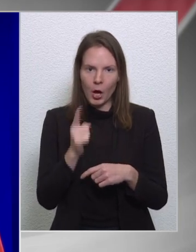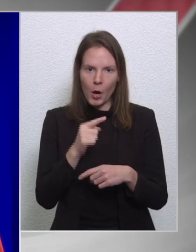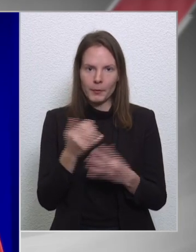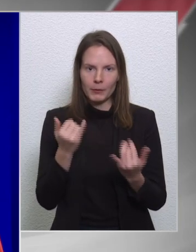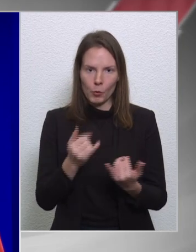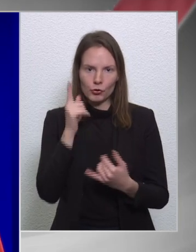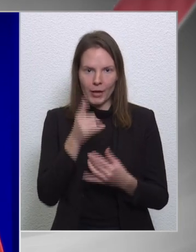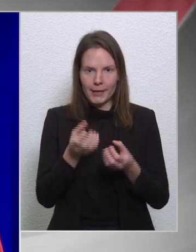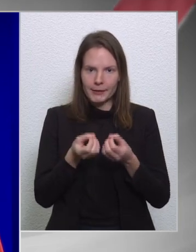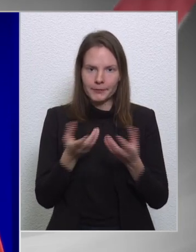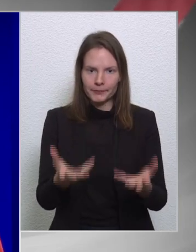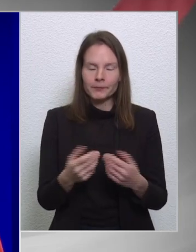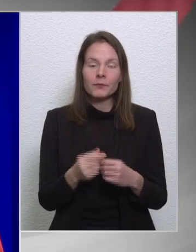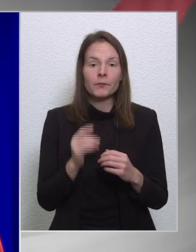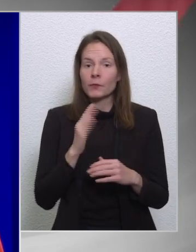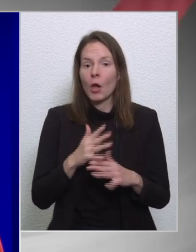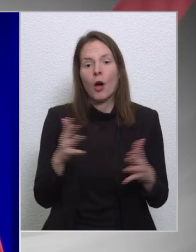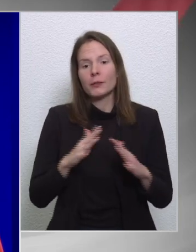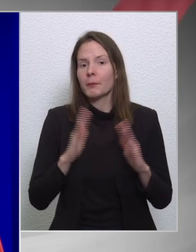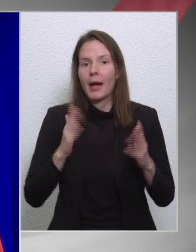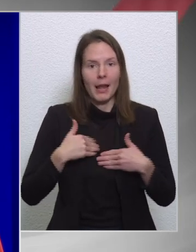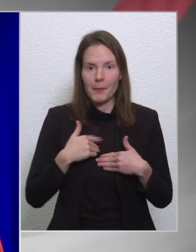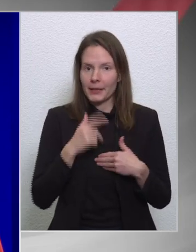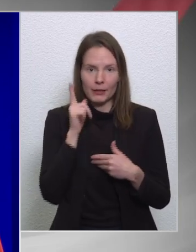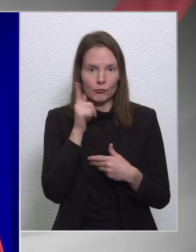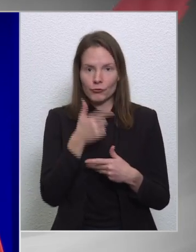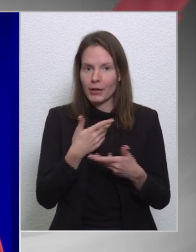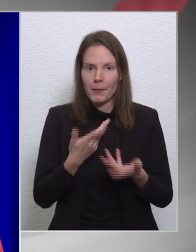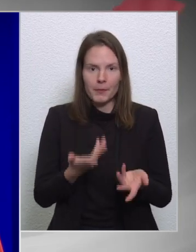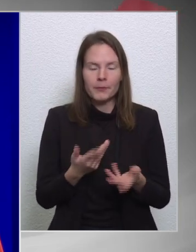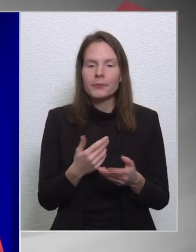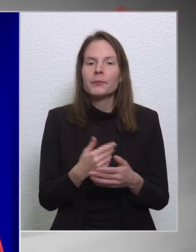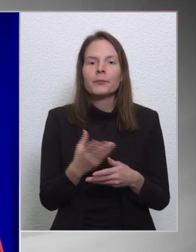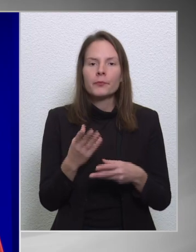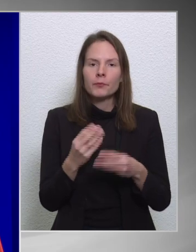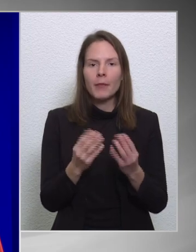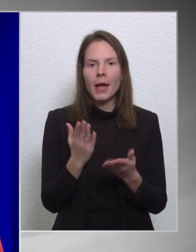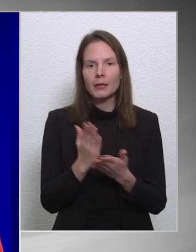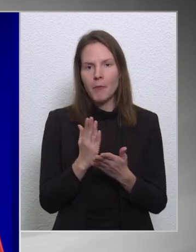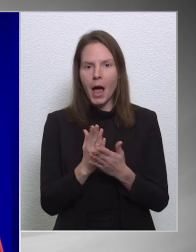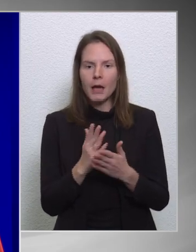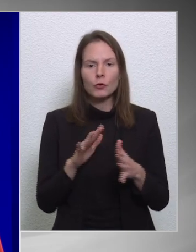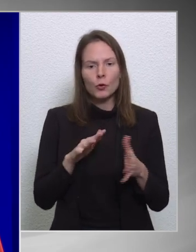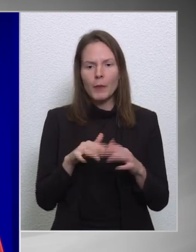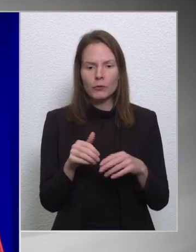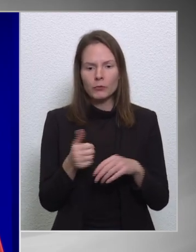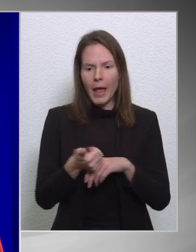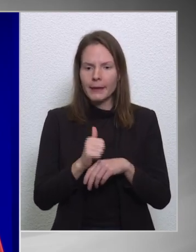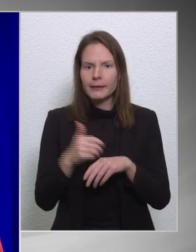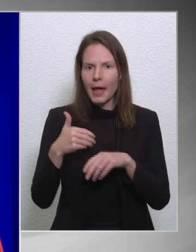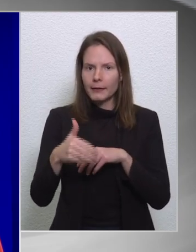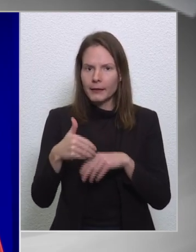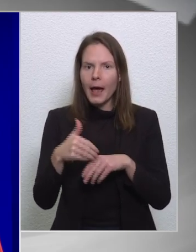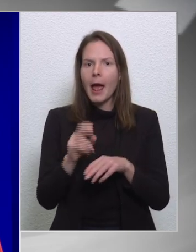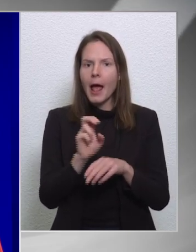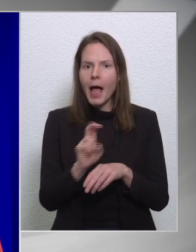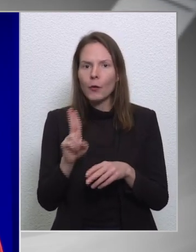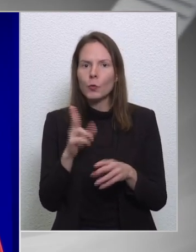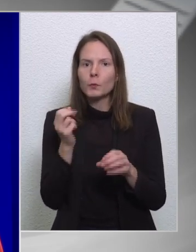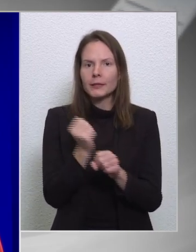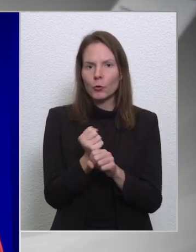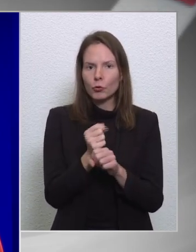ismertetni fogok, ami nagy meglepetés számunkra nem okozott, hiszen most már idesztóval több mint egy hete az Európai Bizottság